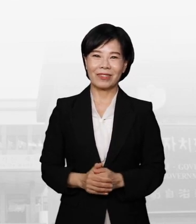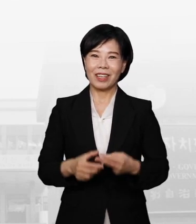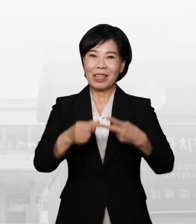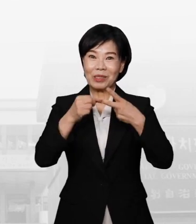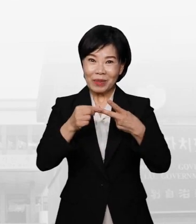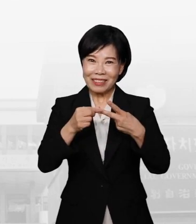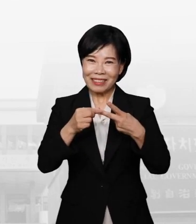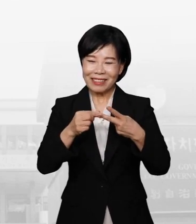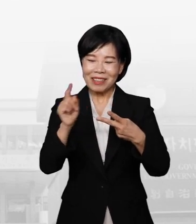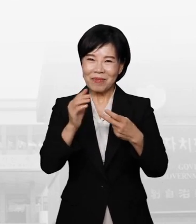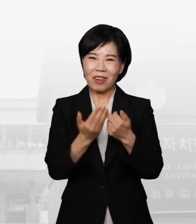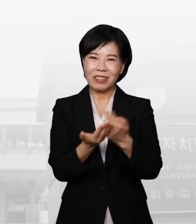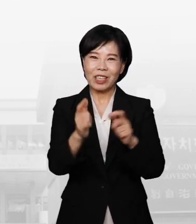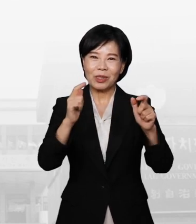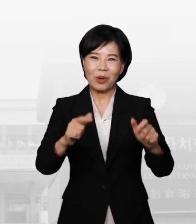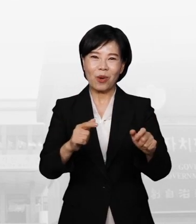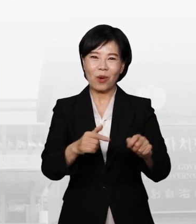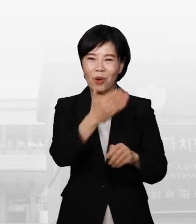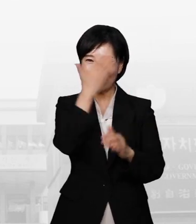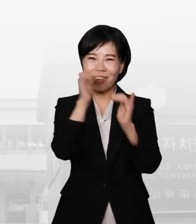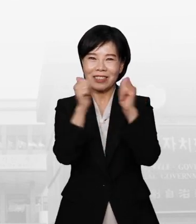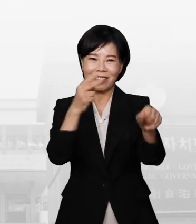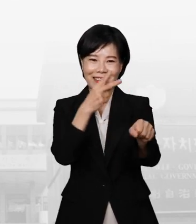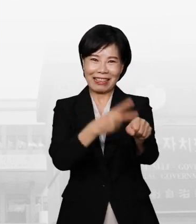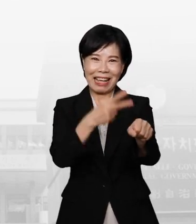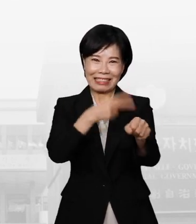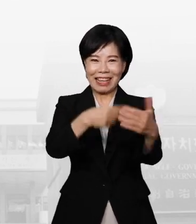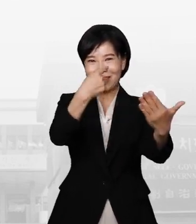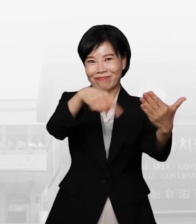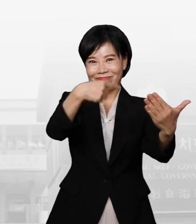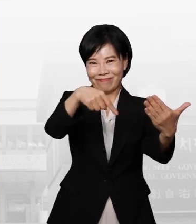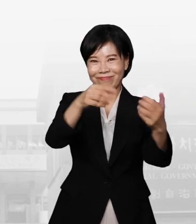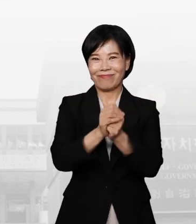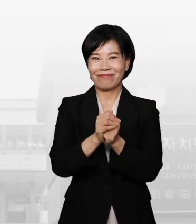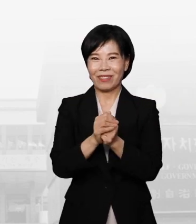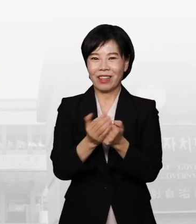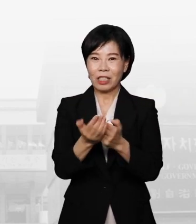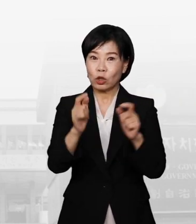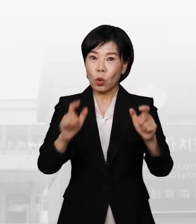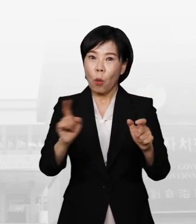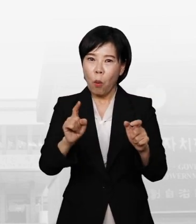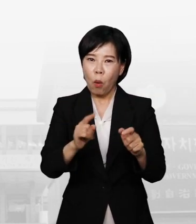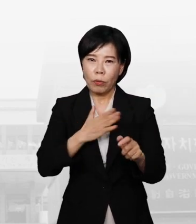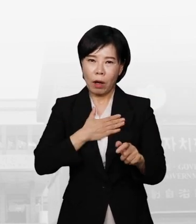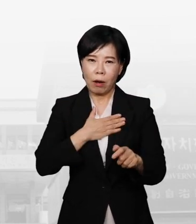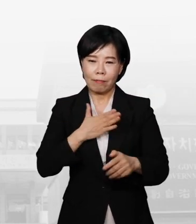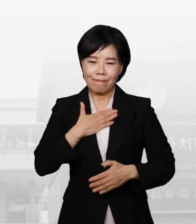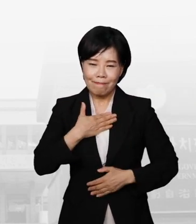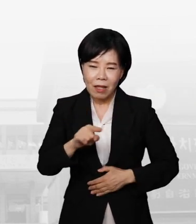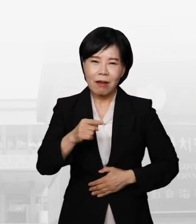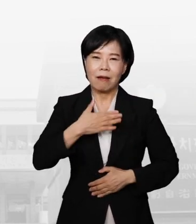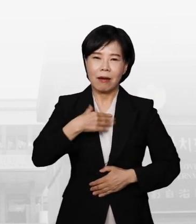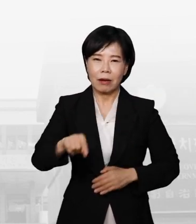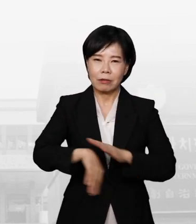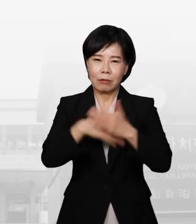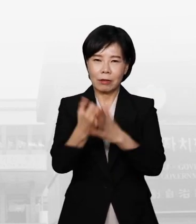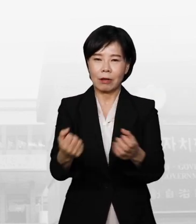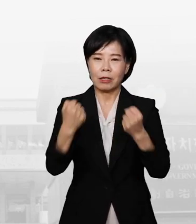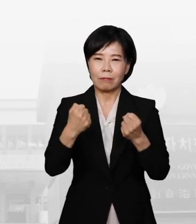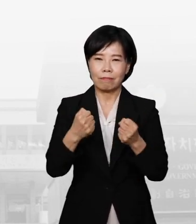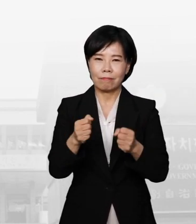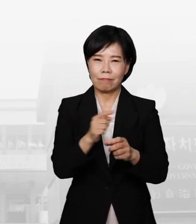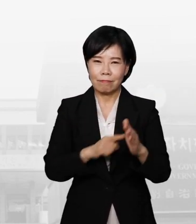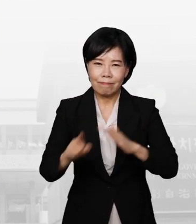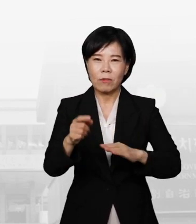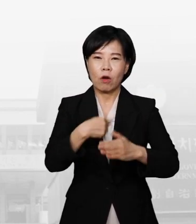두 번째, 제주 청년 강사입니다. 제주도가 청년들의 자기주도적 역량 강화 실현을